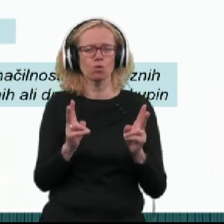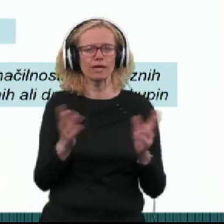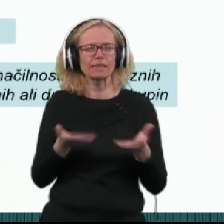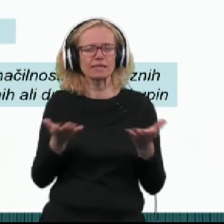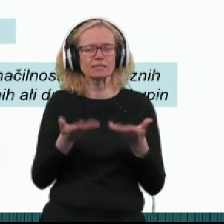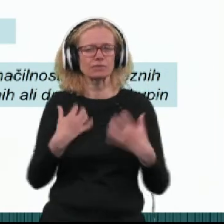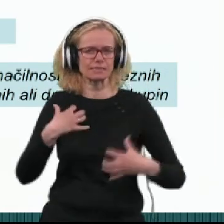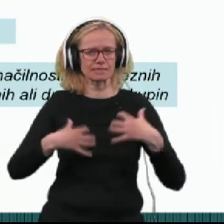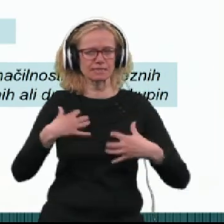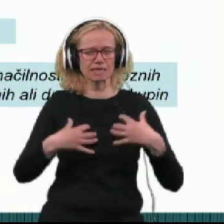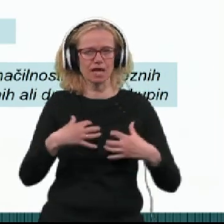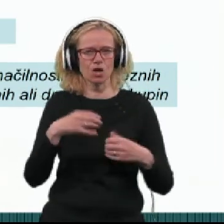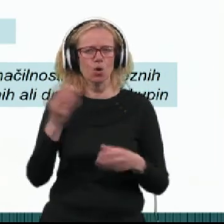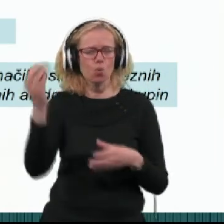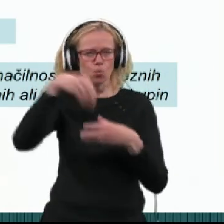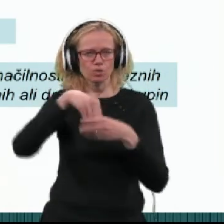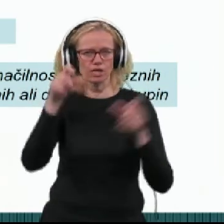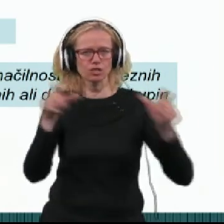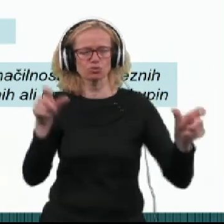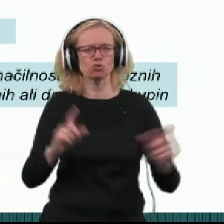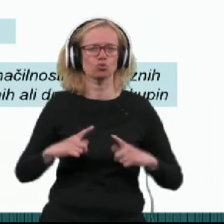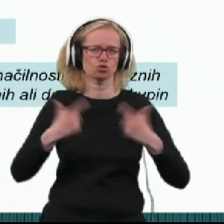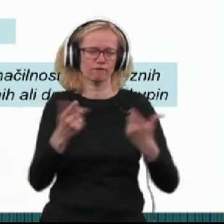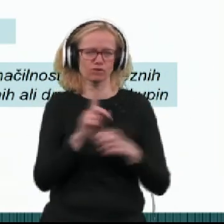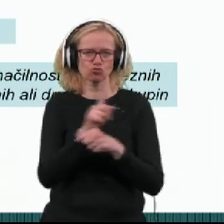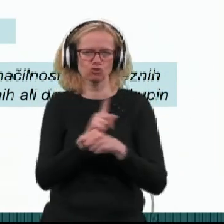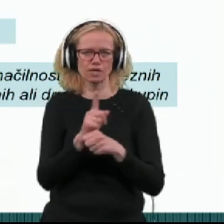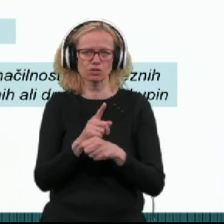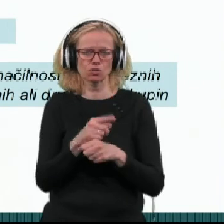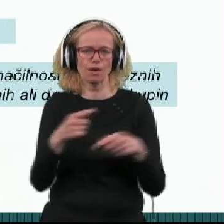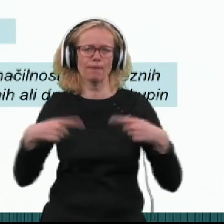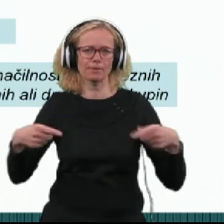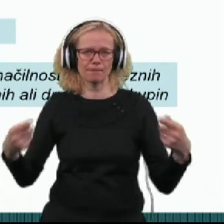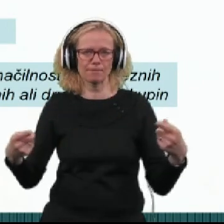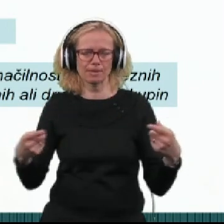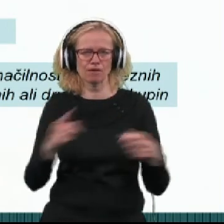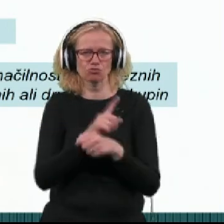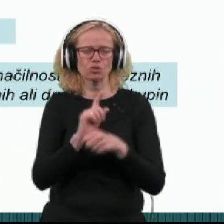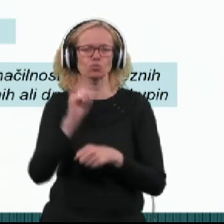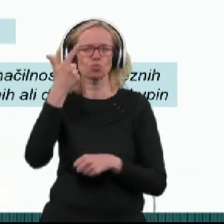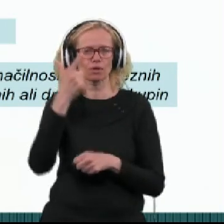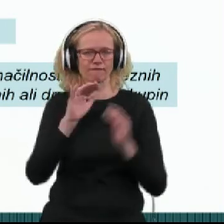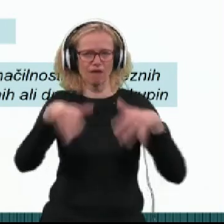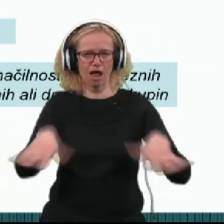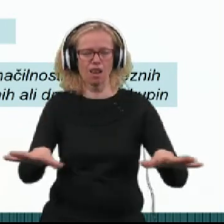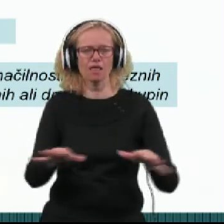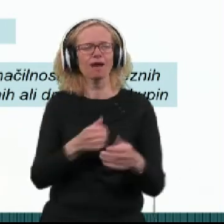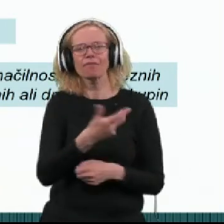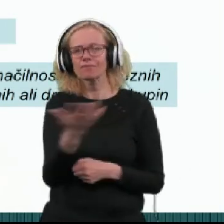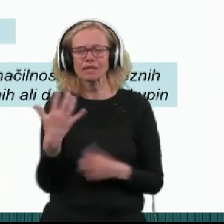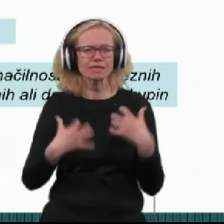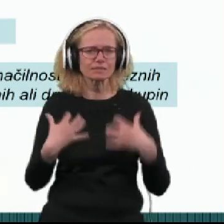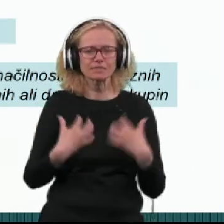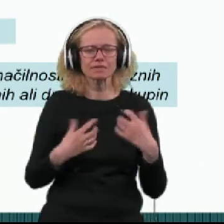so stiske, ki jih udeleženci doživljajo v času epidemije, v času drugega vala, katere so te stiske, pa tudi